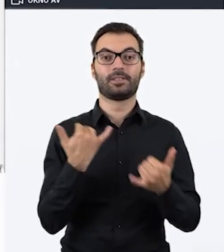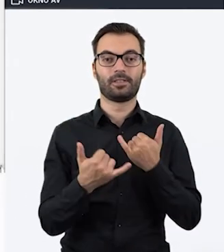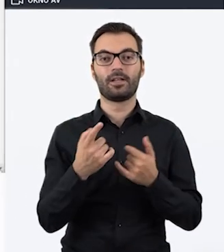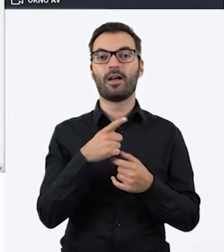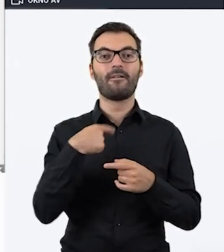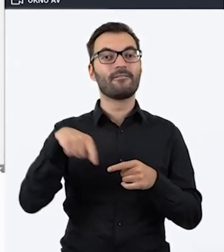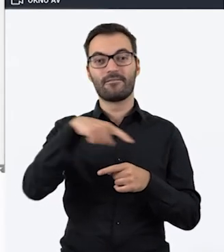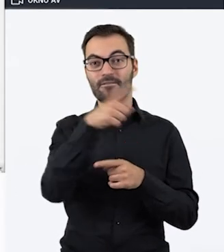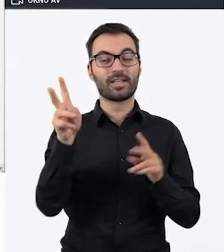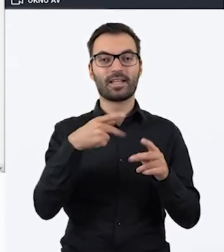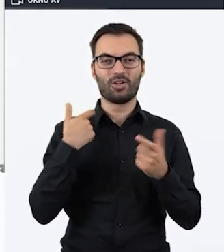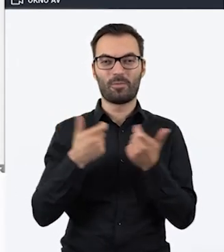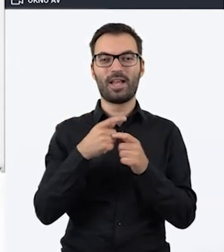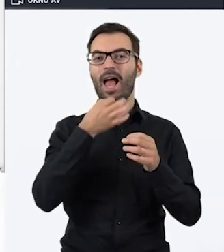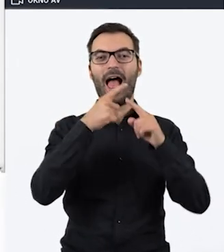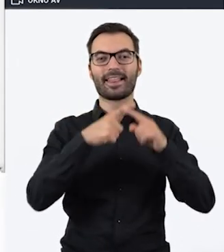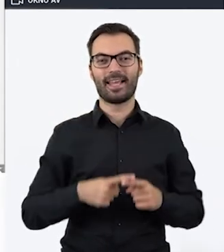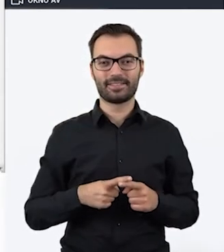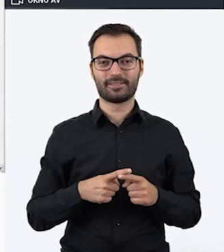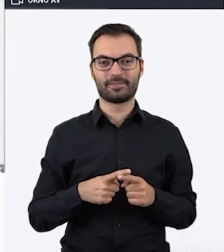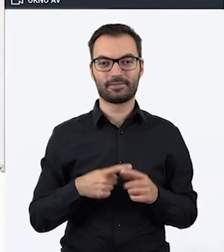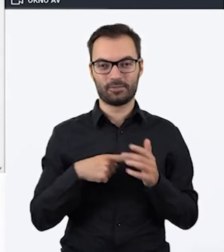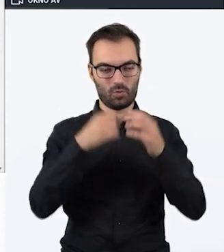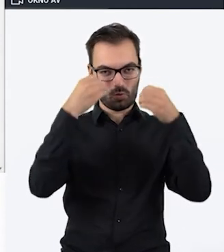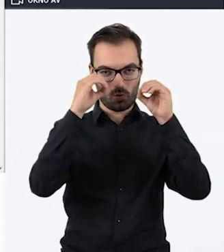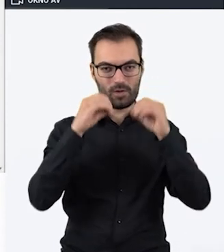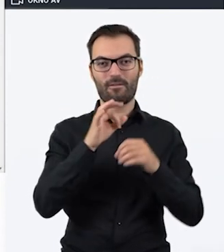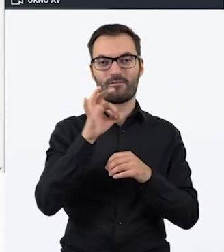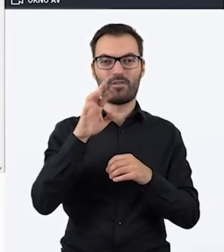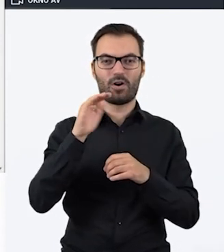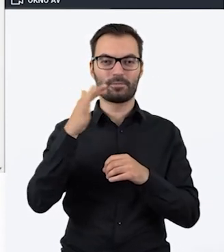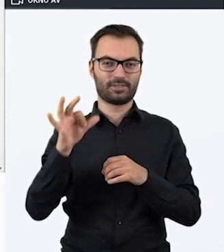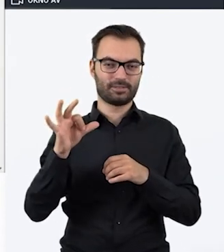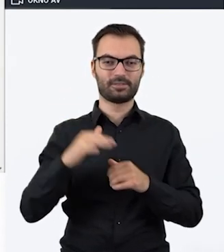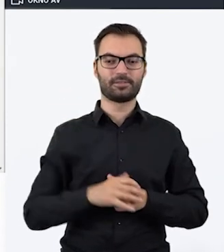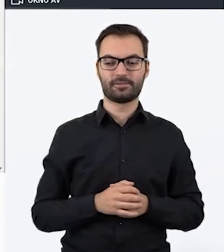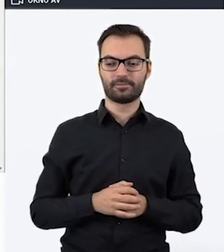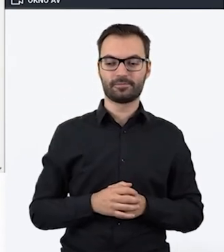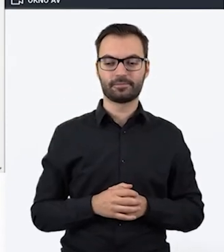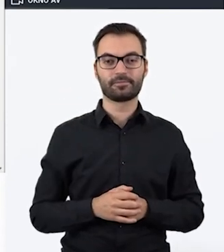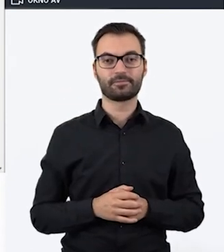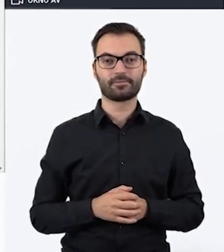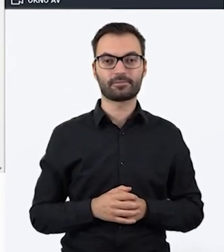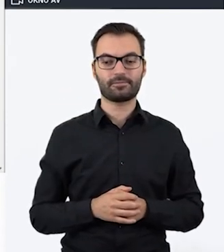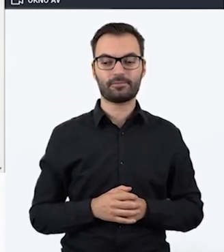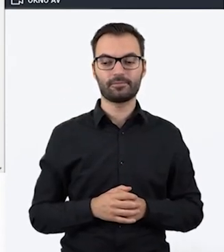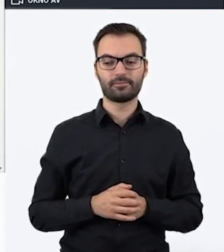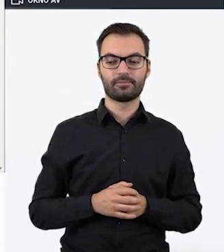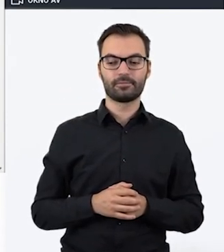wykonywali Państwo kiedyś ankietę w Google Formsach, czyli w tym formularzu, to